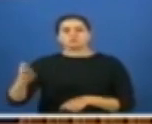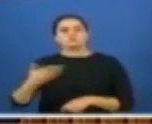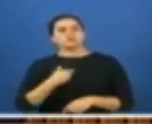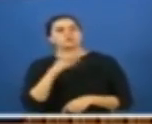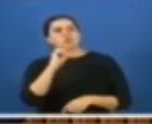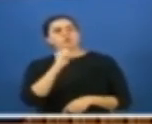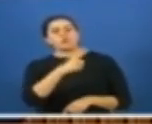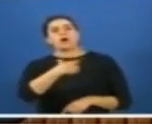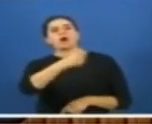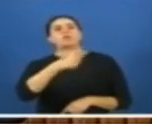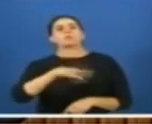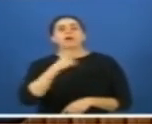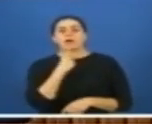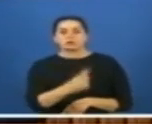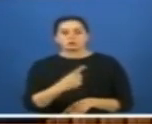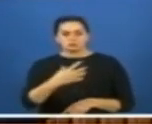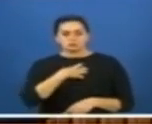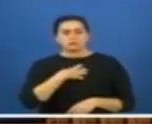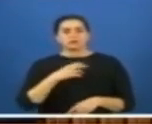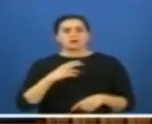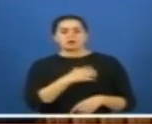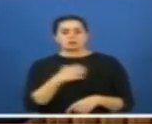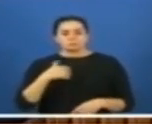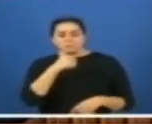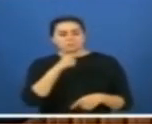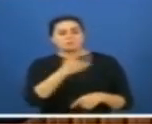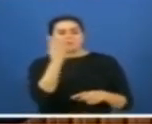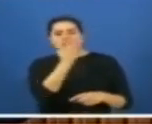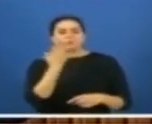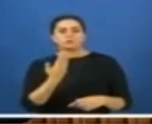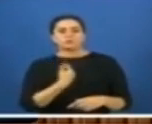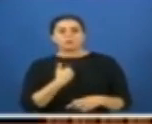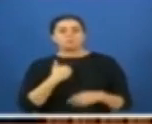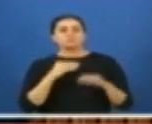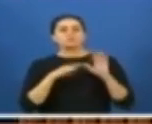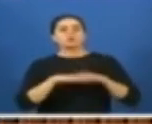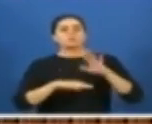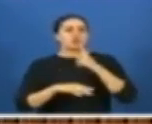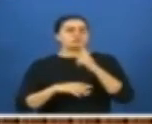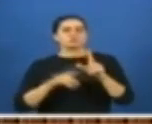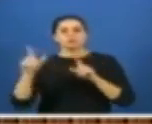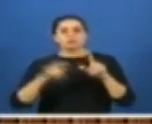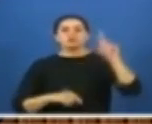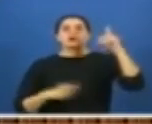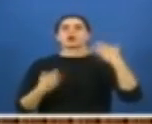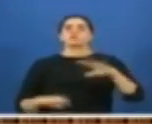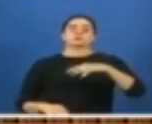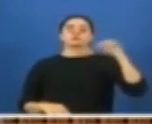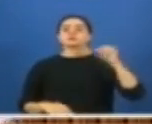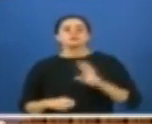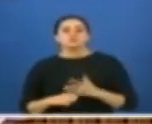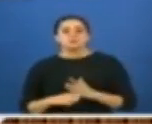Benim öğretmenim alma diyor. Veli sahip çıkıyor. Okuluma dokunma diyor. Hayır bunları alacağız. Niçin?